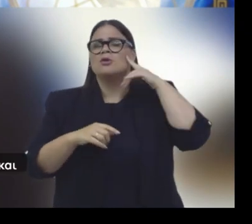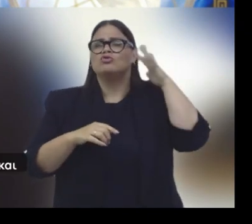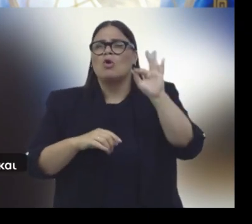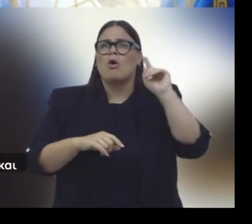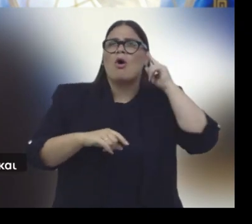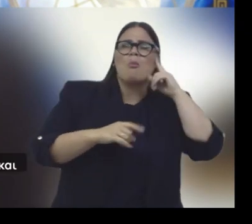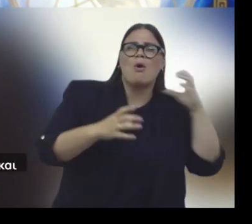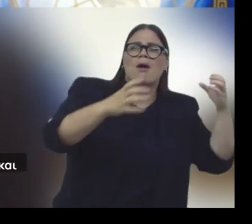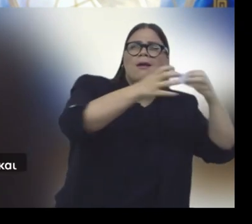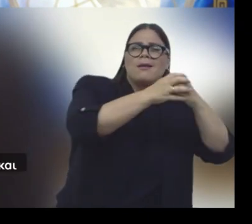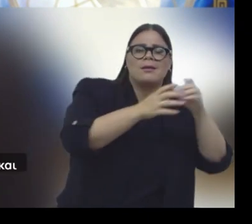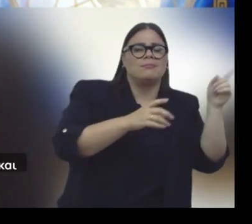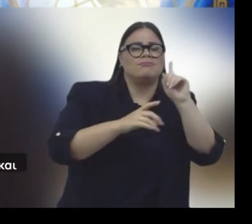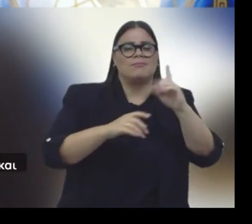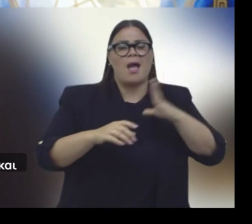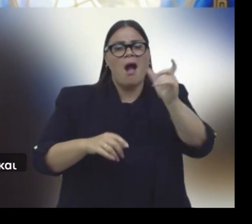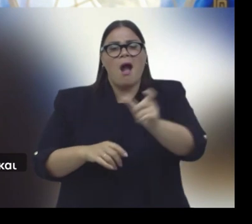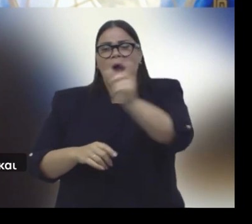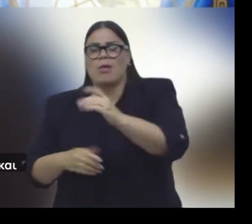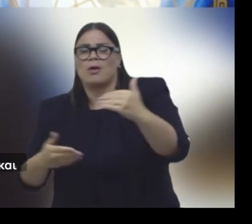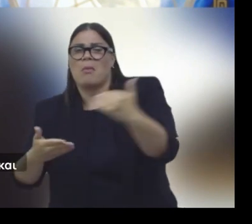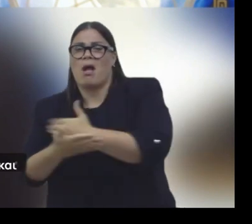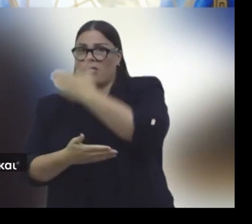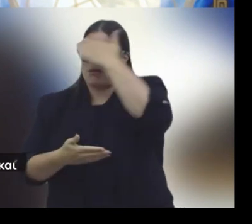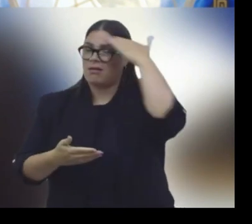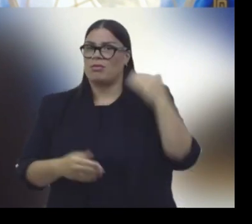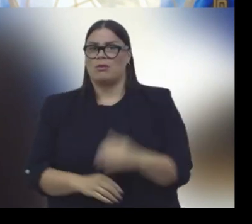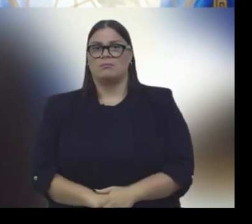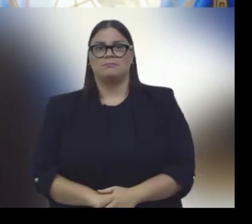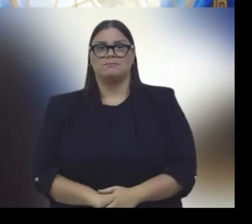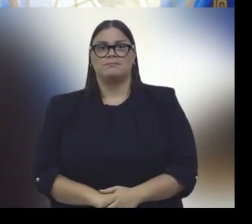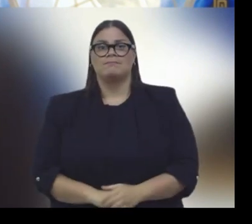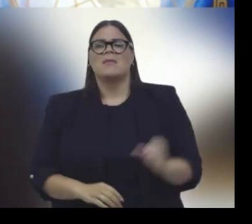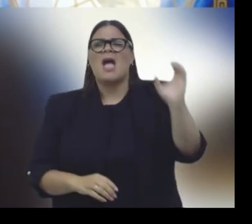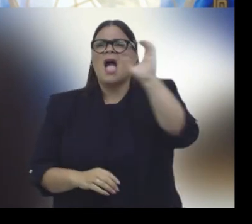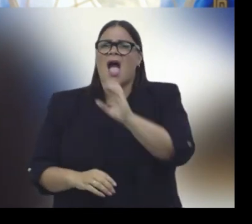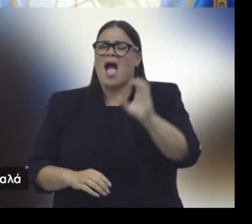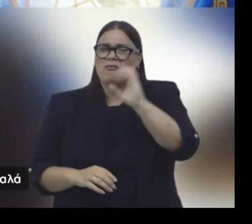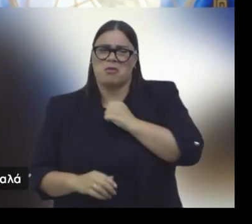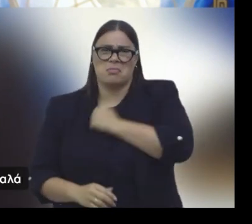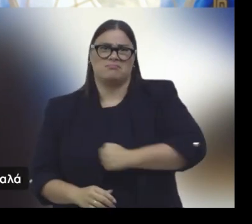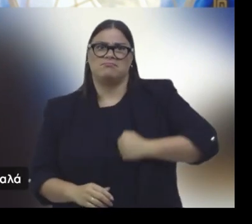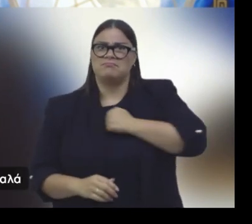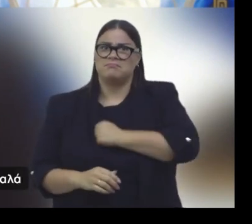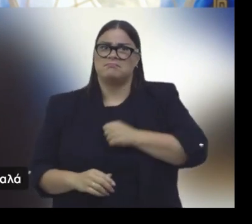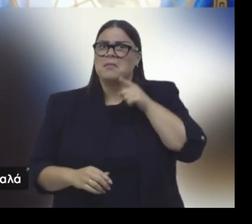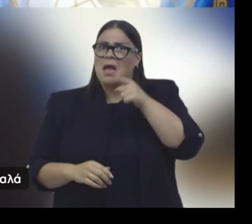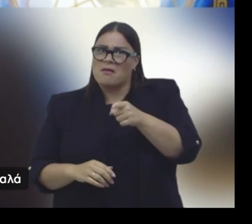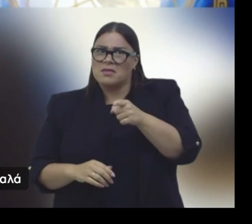απόϊχο σκοτεινών συμφερόντων και να σέρνεται χωρίς τη θέληση των πολιτών της σε επικίνδυνες διαδρομές. Είναι λυπηρό.